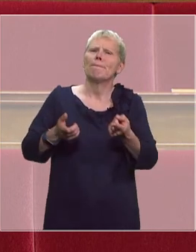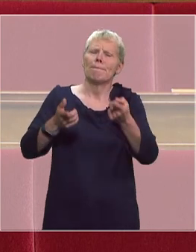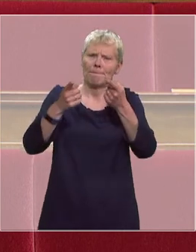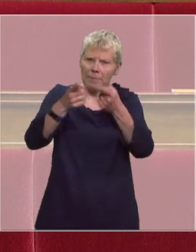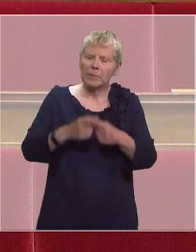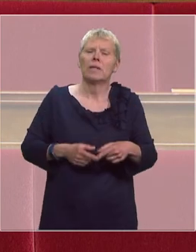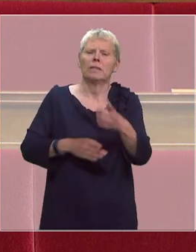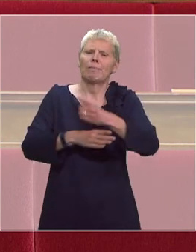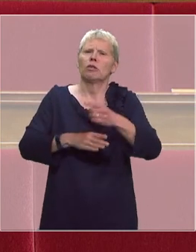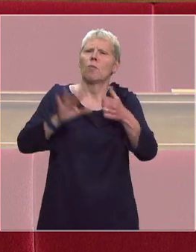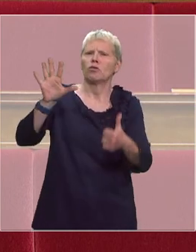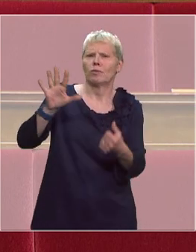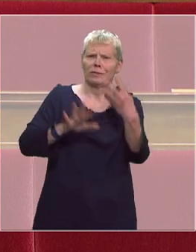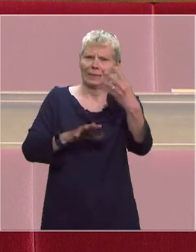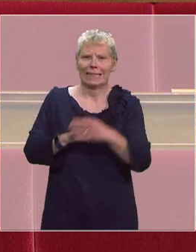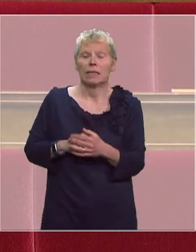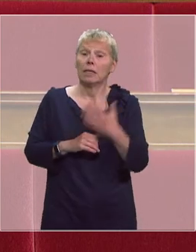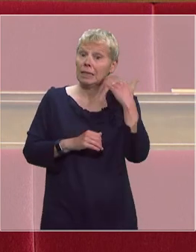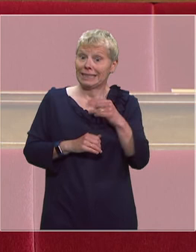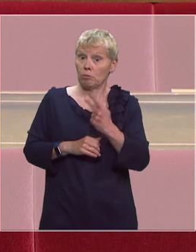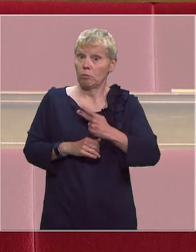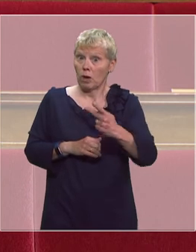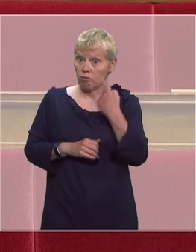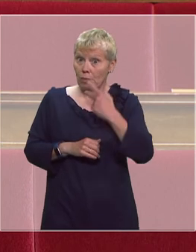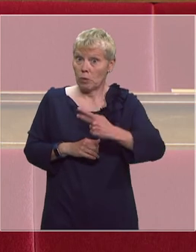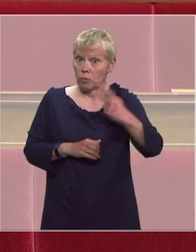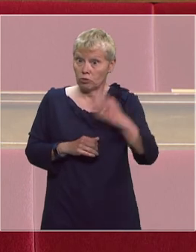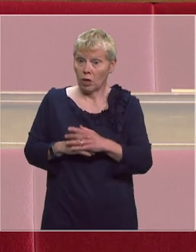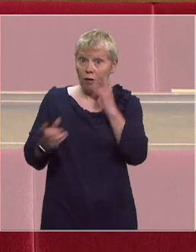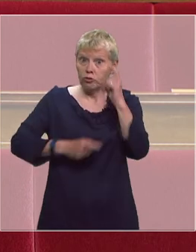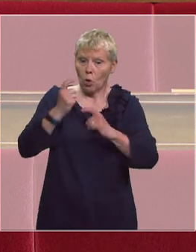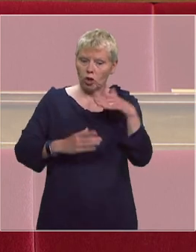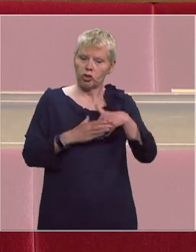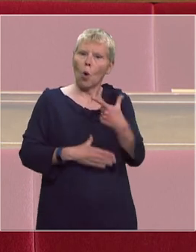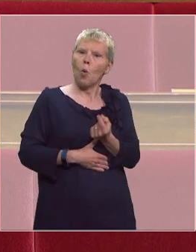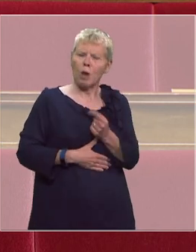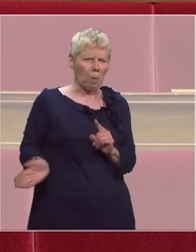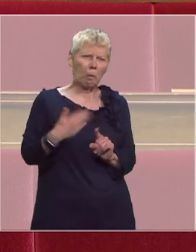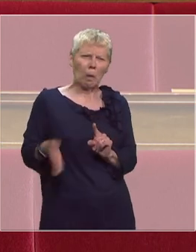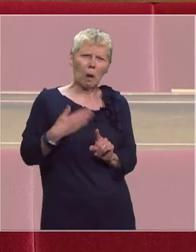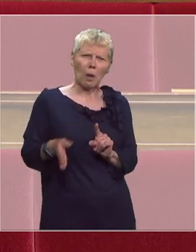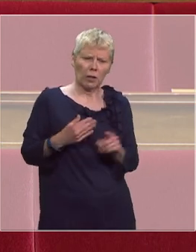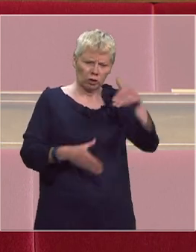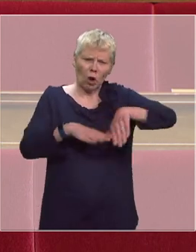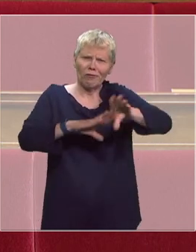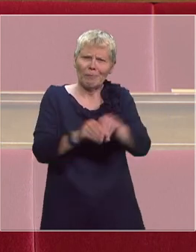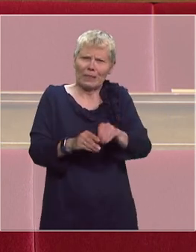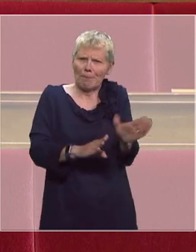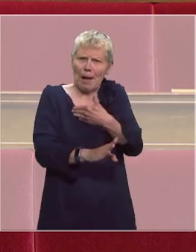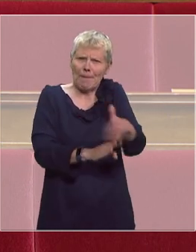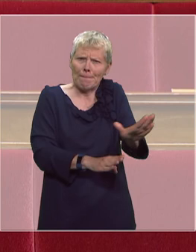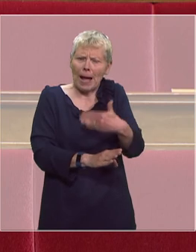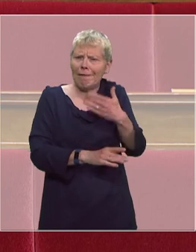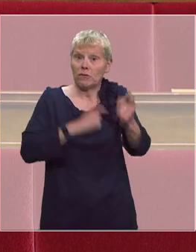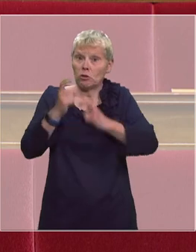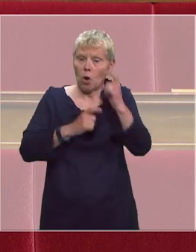propice à une recrudescence des actes de violence conjugale et intrafamiliale des mesures efficaces